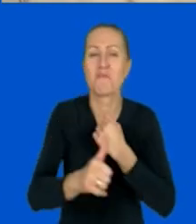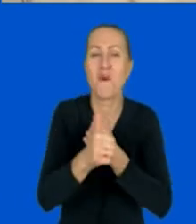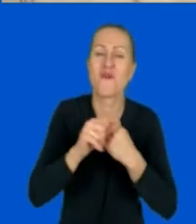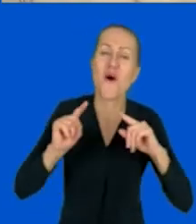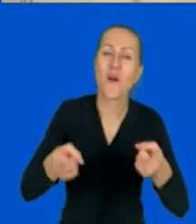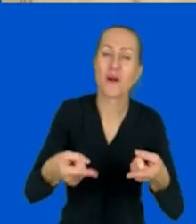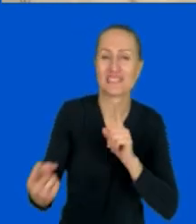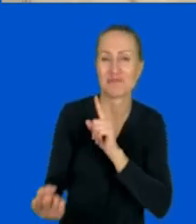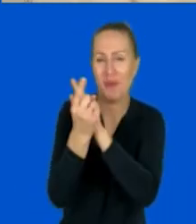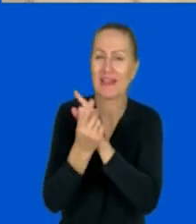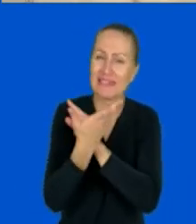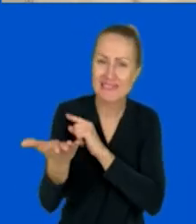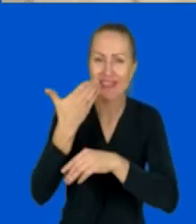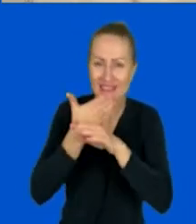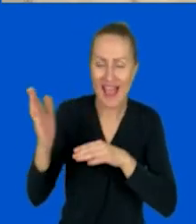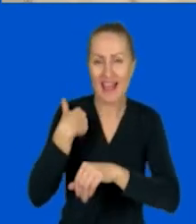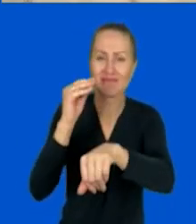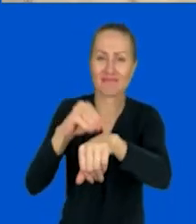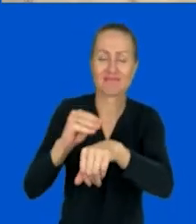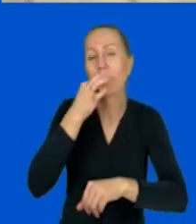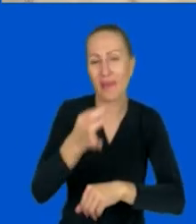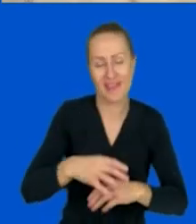Dalsze pytanie moje z prezentacji.